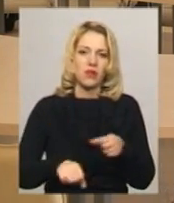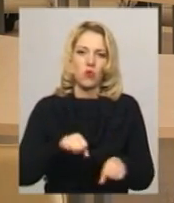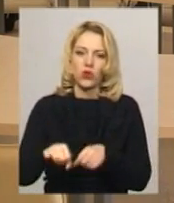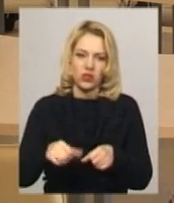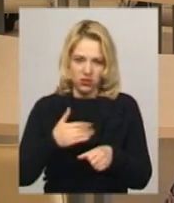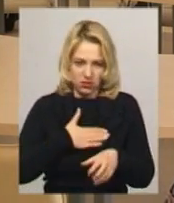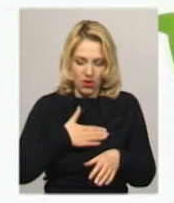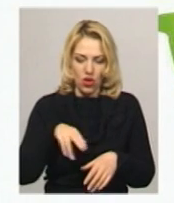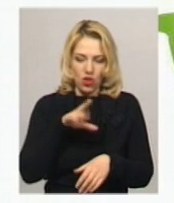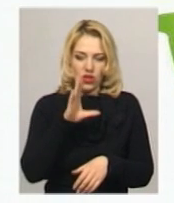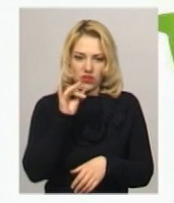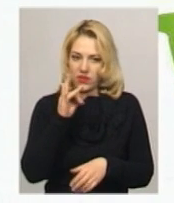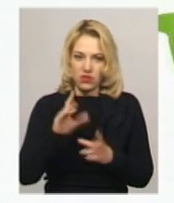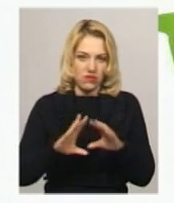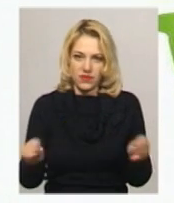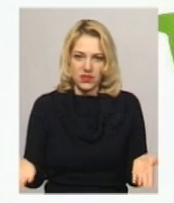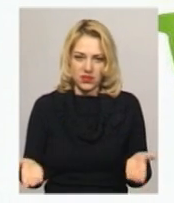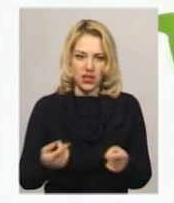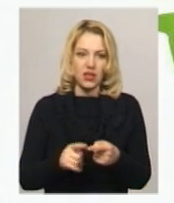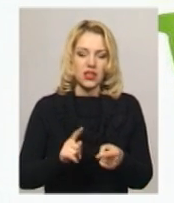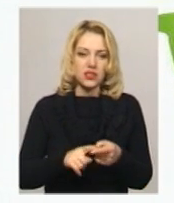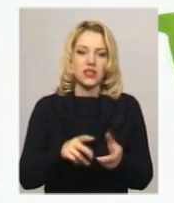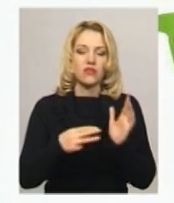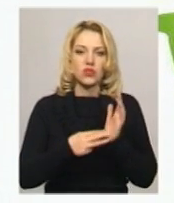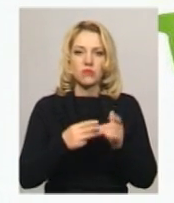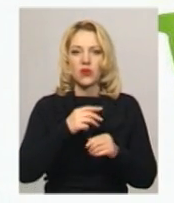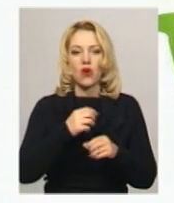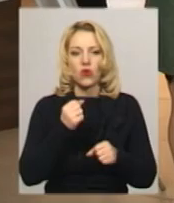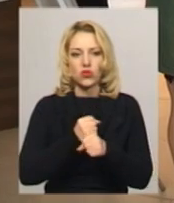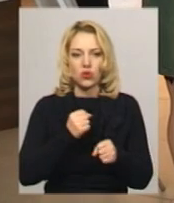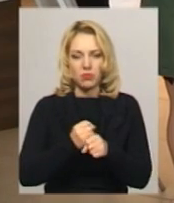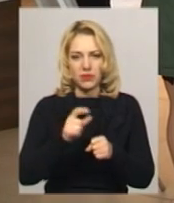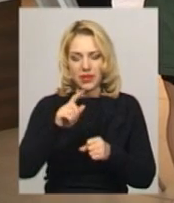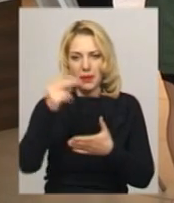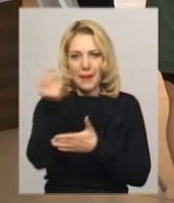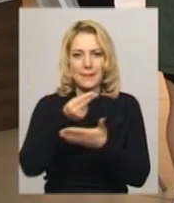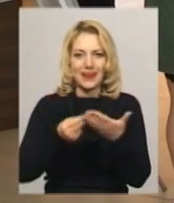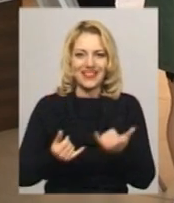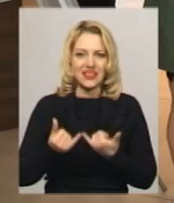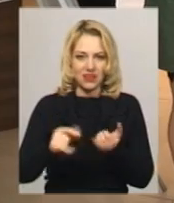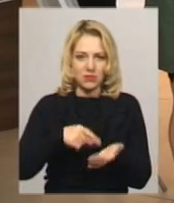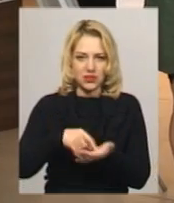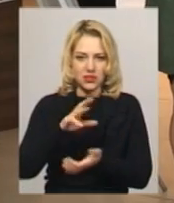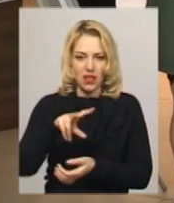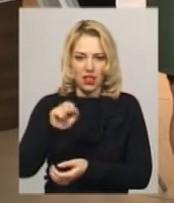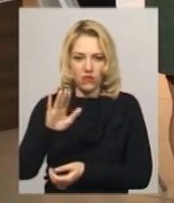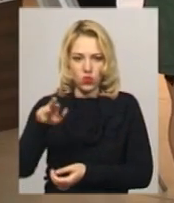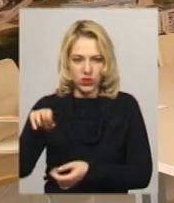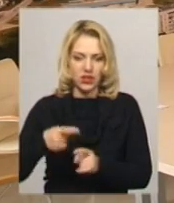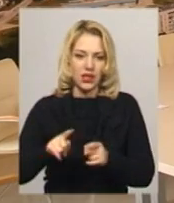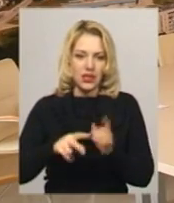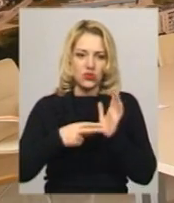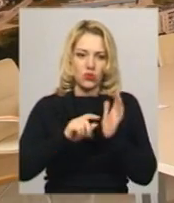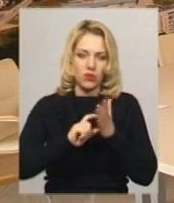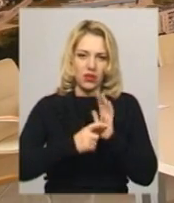моєму дворі? І все. А це один із восьми розроблених школярами брендів Славути. Співавторка одного із них – десятикласниця Христина Ткачук.